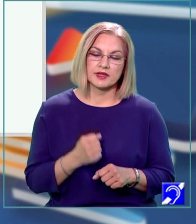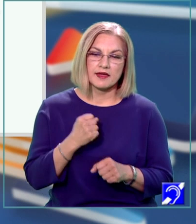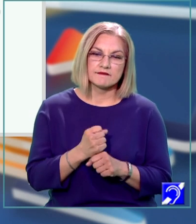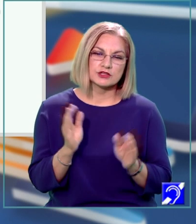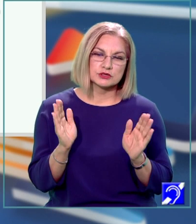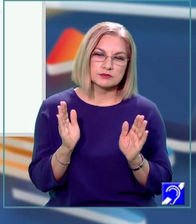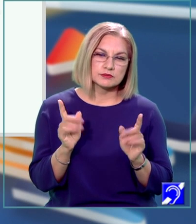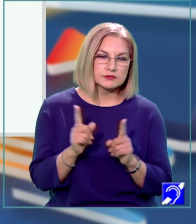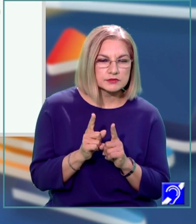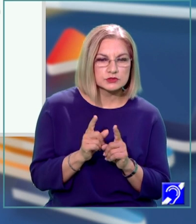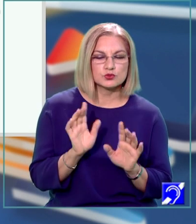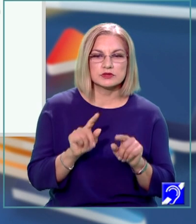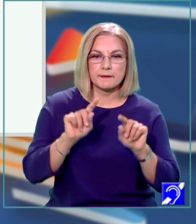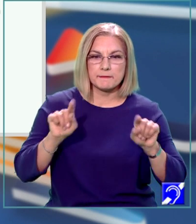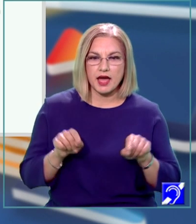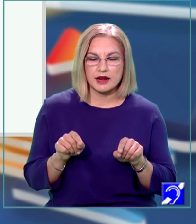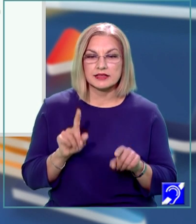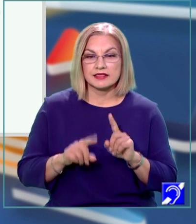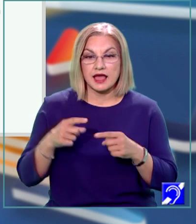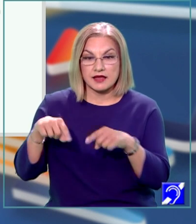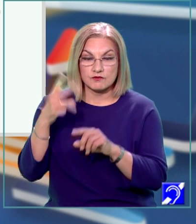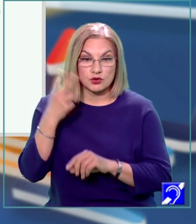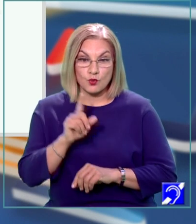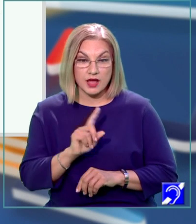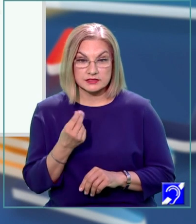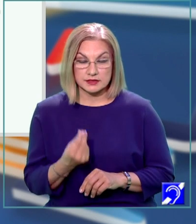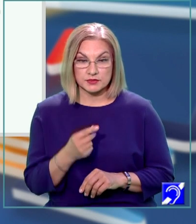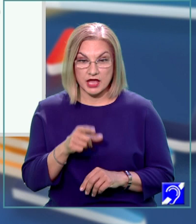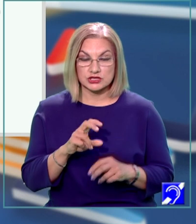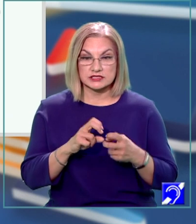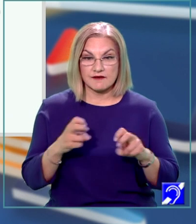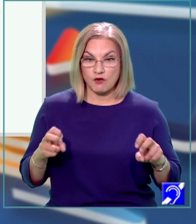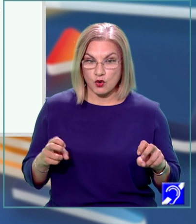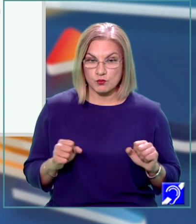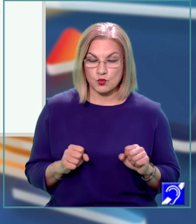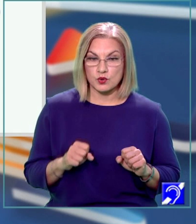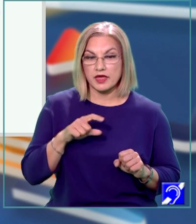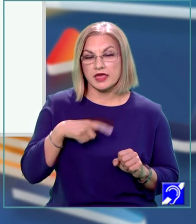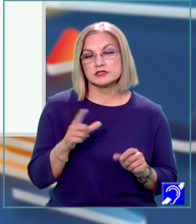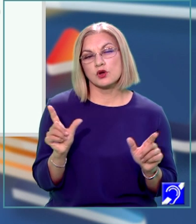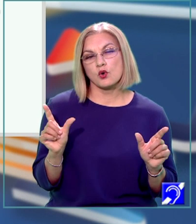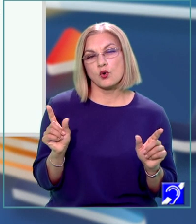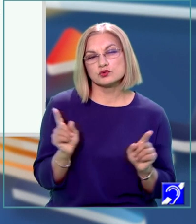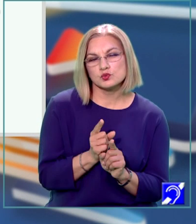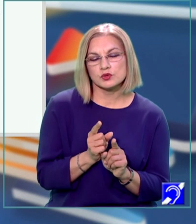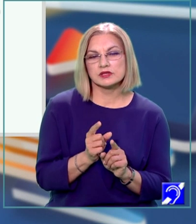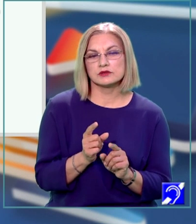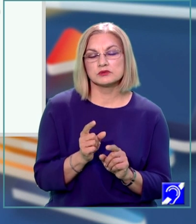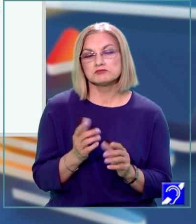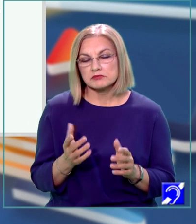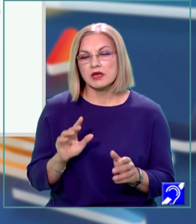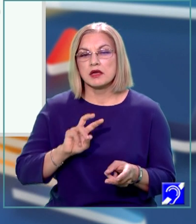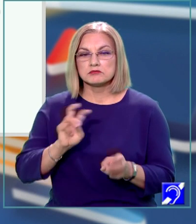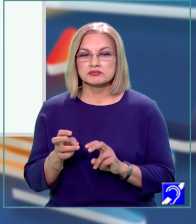paranteză, în cazul în care nu ați reținut corect această formulă, care este de fapt o scurtătură, putem aplica,